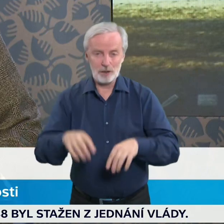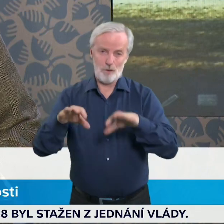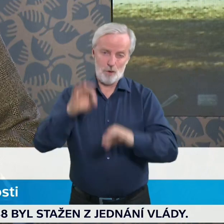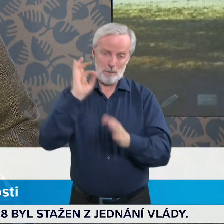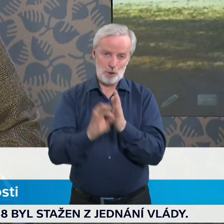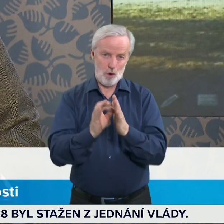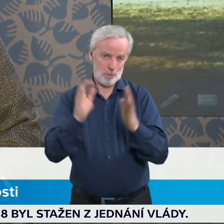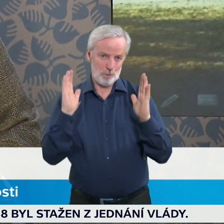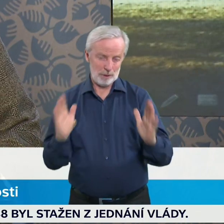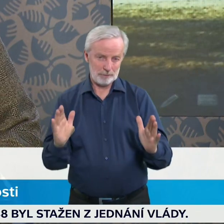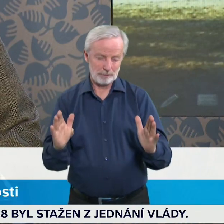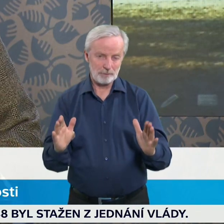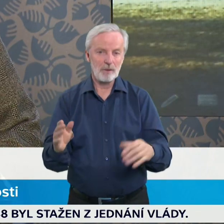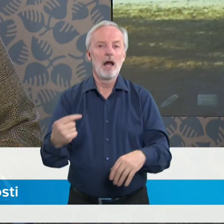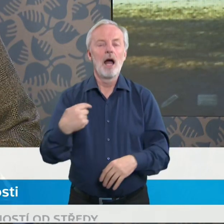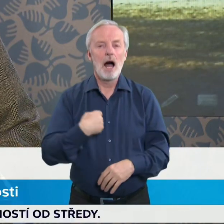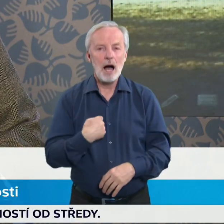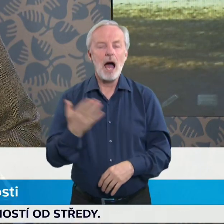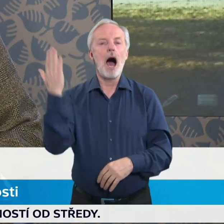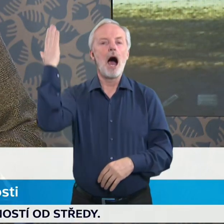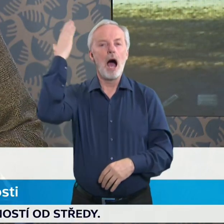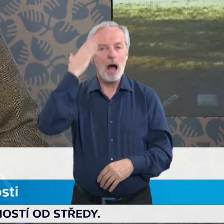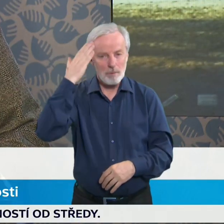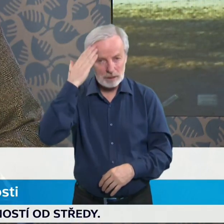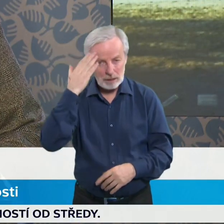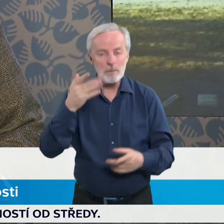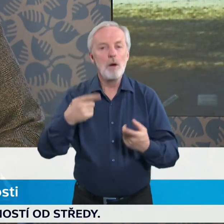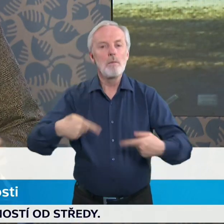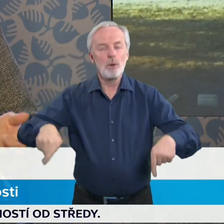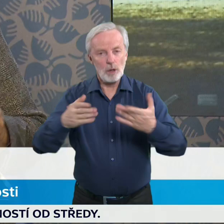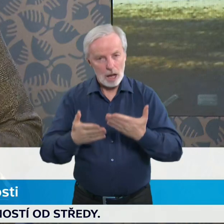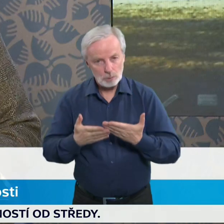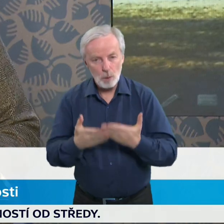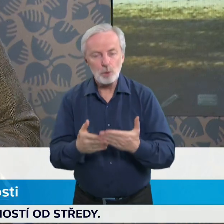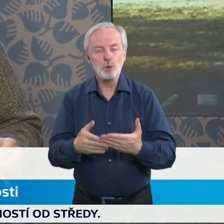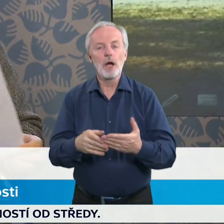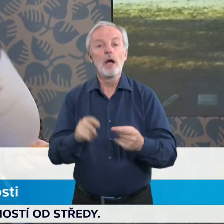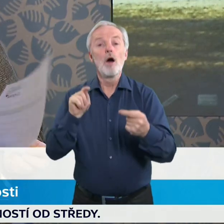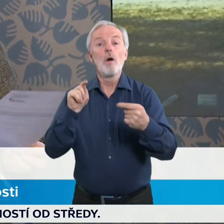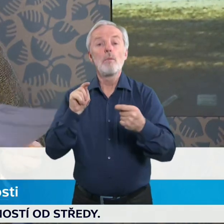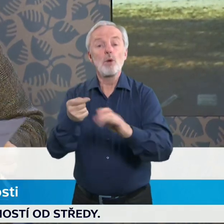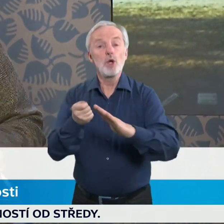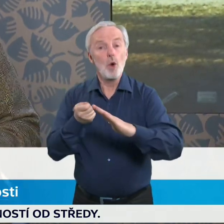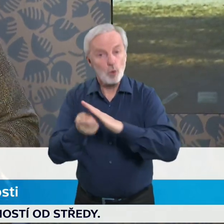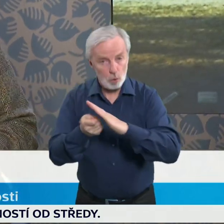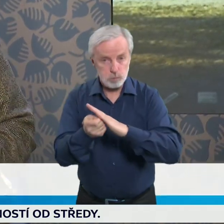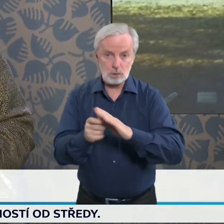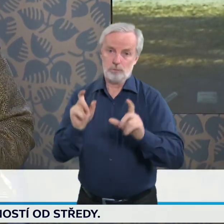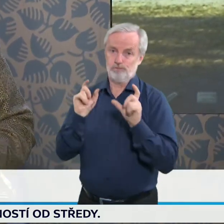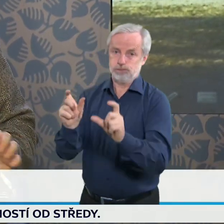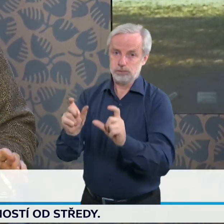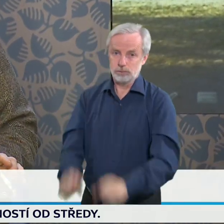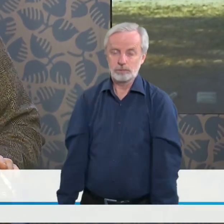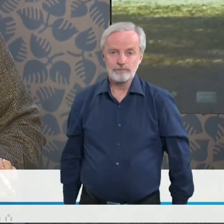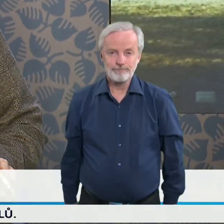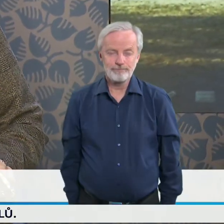a myslím si, že nám velmi tedy pomůže v boji s korupcí. To je z mé strany asi všechno. Děkuji.